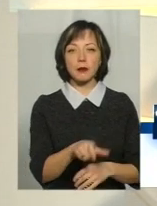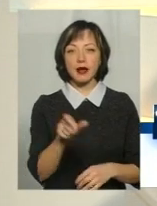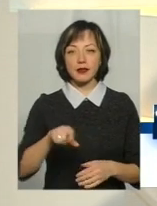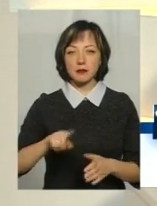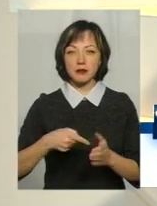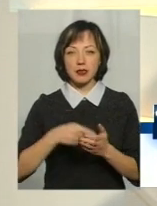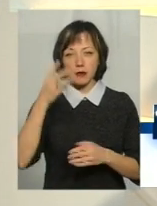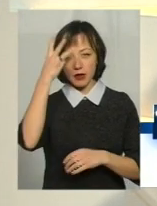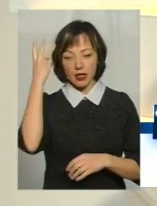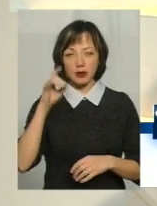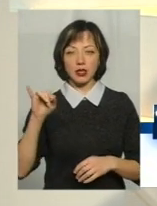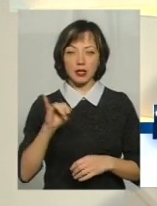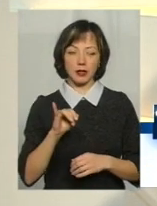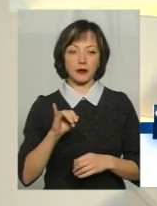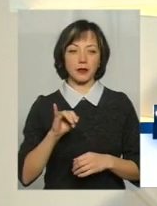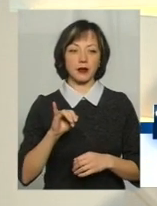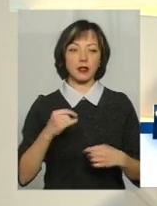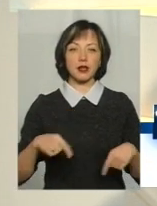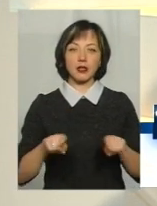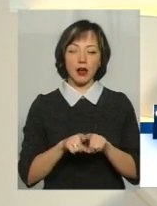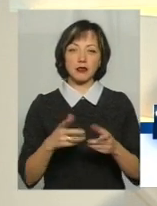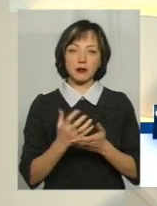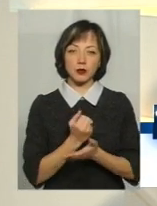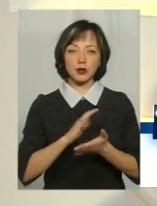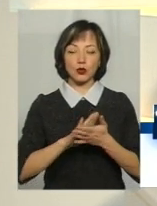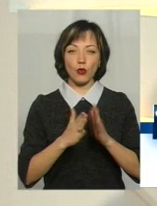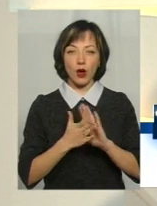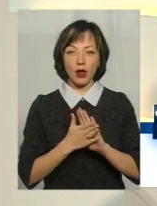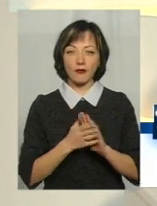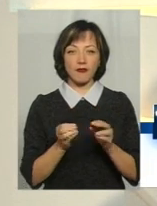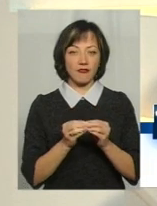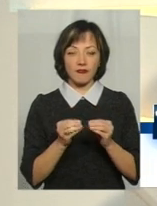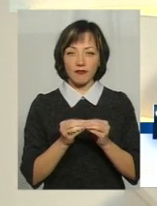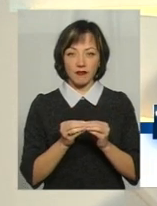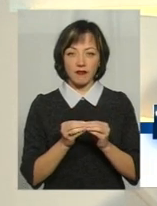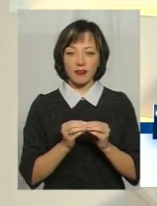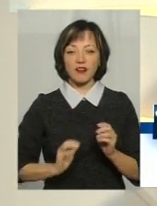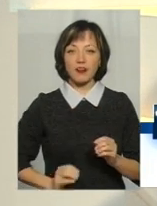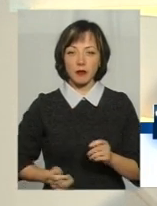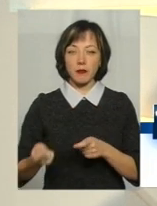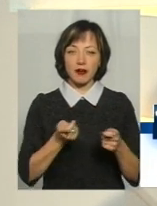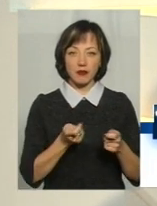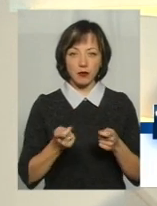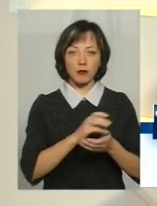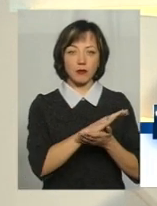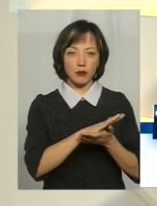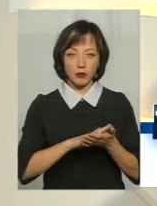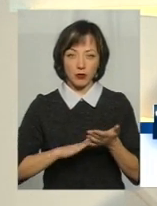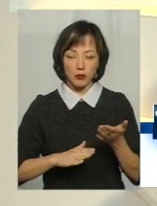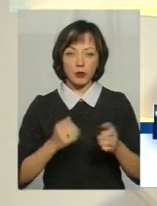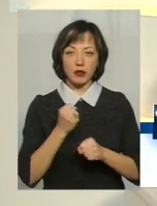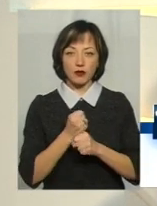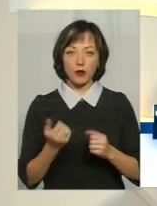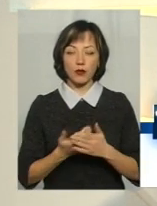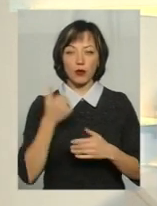Хмельницького. Ну і вийшла така собі картина, що ті самі перевізники, які зараз працюють, працюватимуть і з нового року.